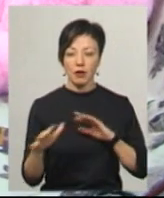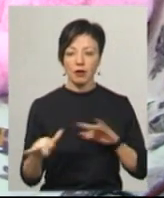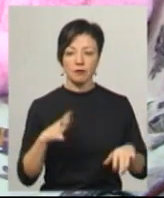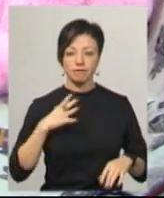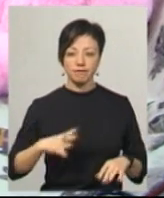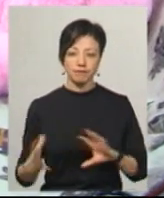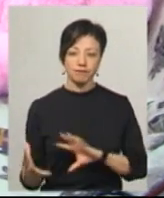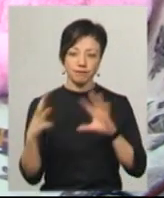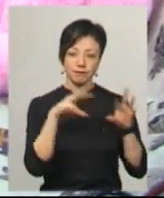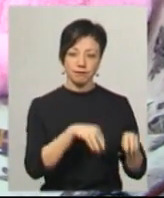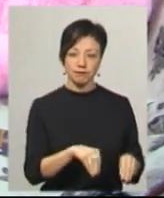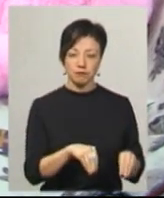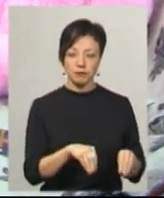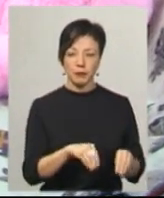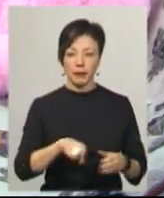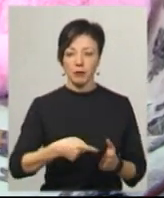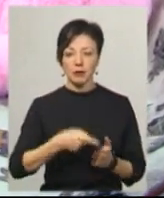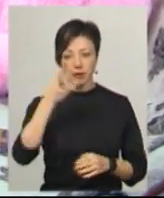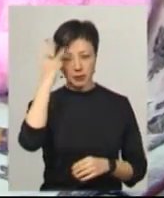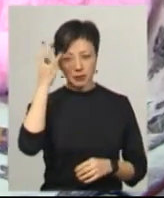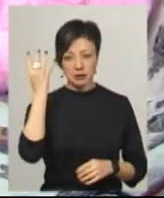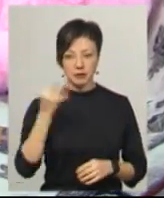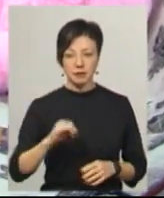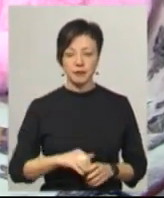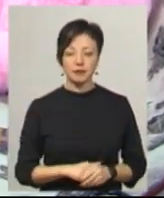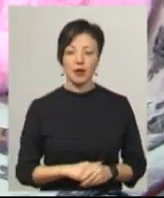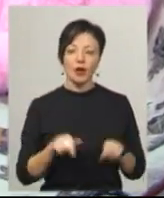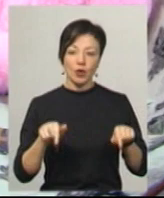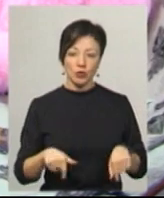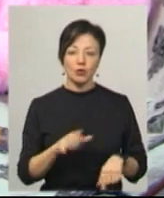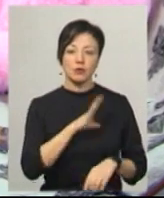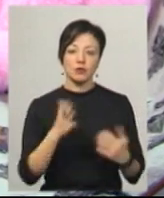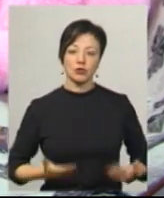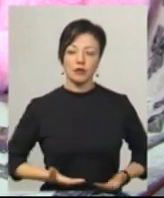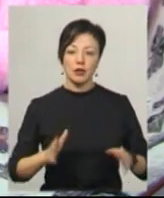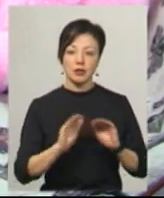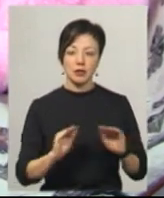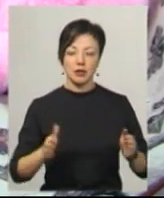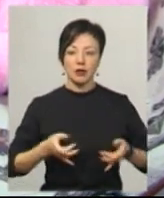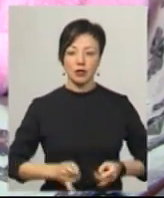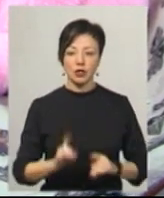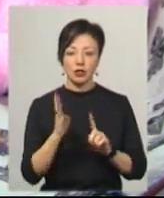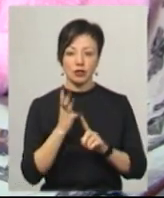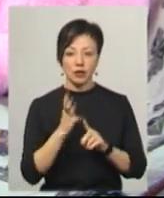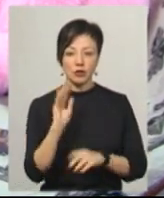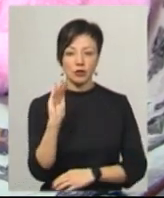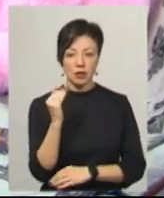вимушена переїхати в місто Хмельницький. Тут проживала з дітьми, народила четверту дитину,